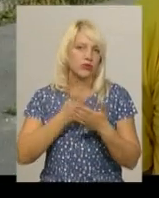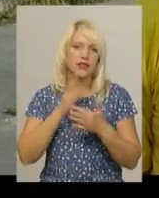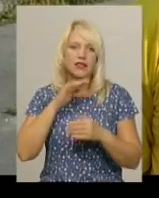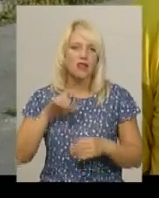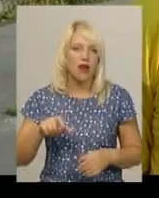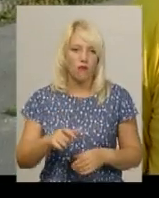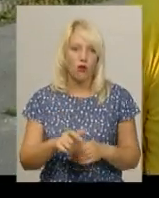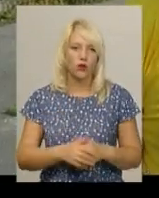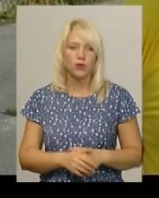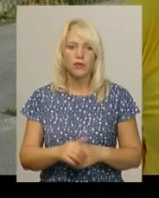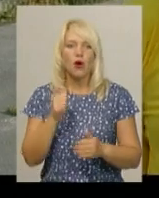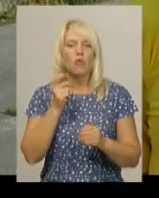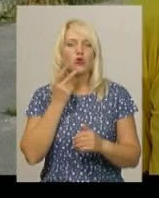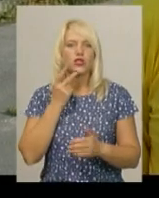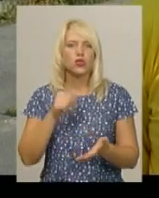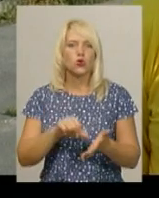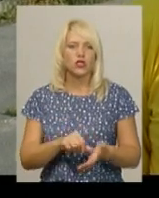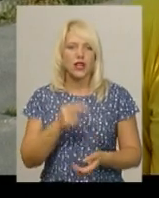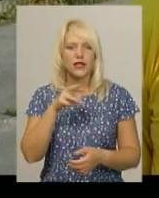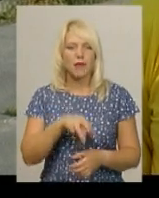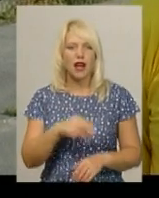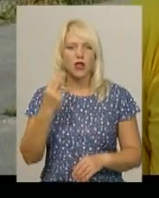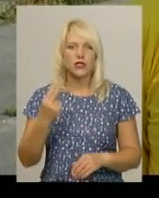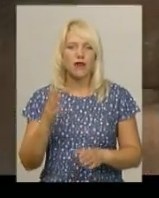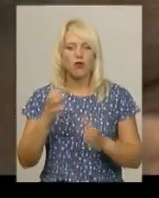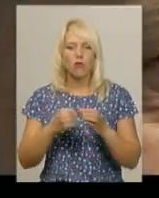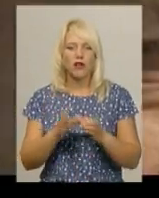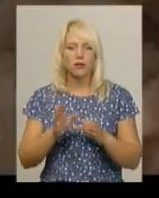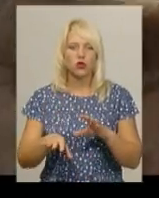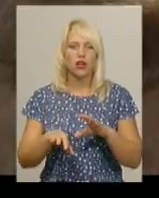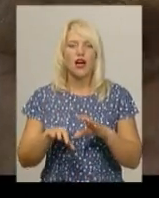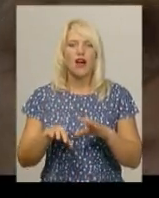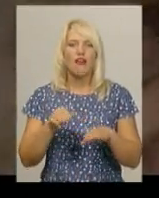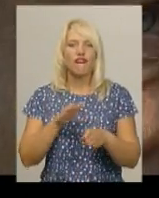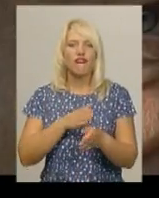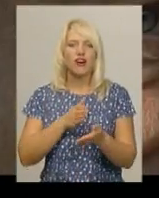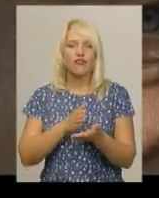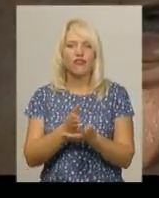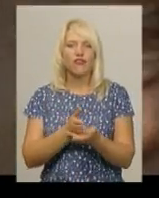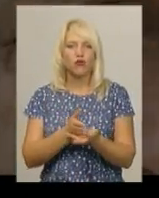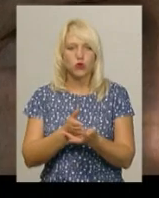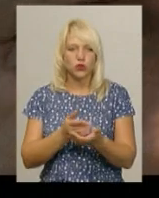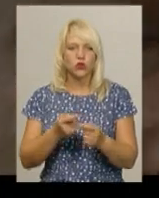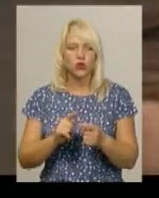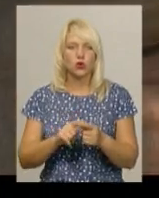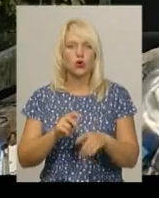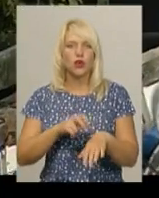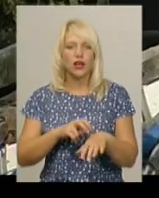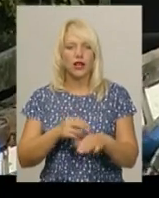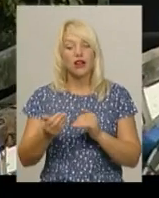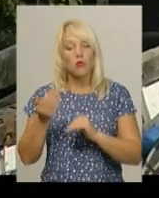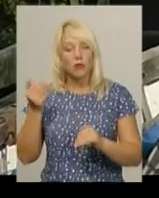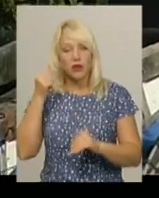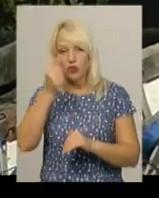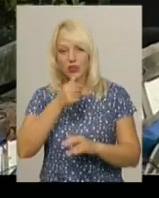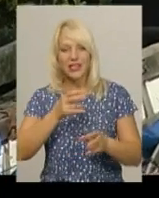Ще один постійний учасник експедиції Михайло Цимпалюк у команді виконуватиме функцію лікаря. Каже, в попередні роки серйозних травм у мандрівників